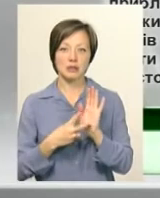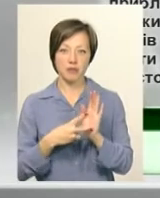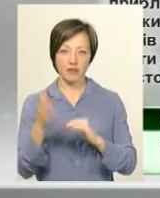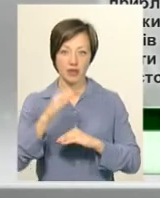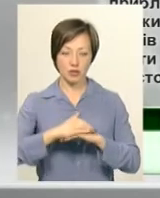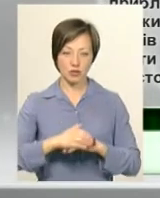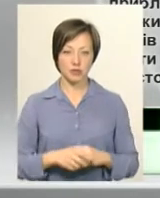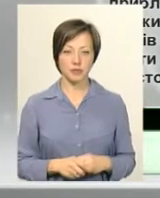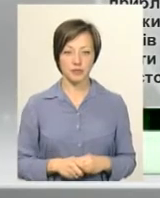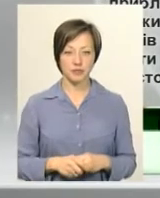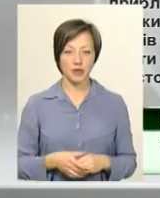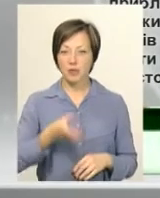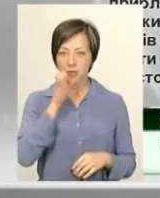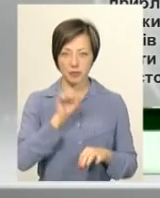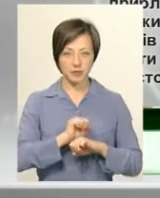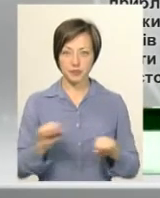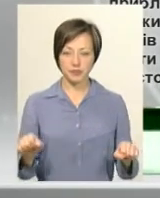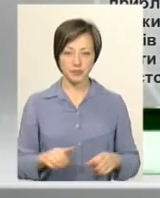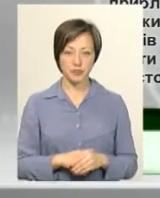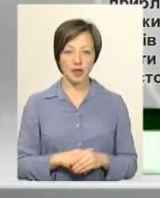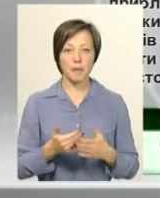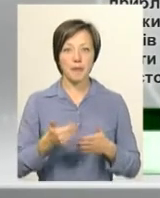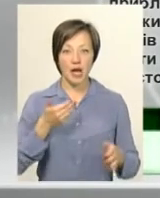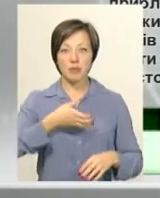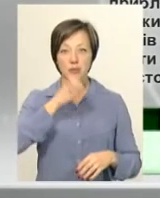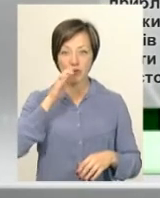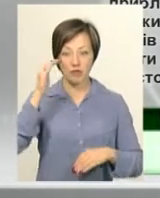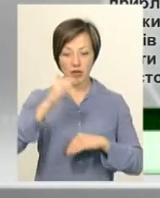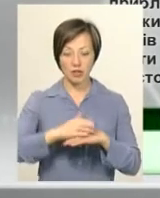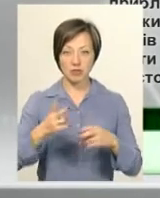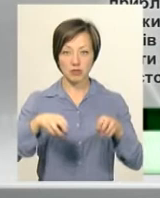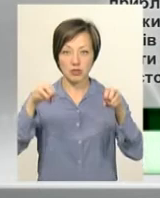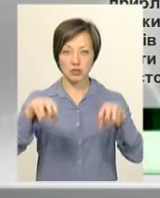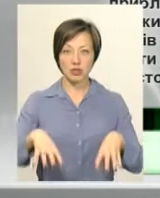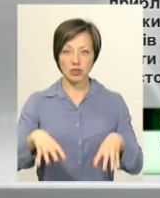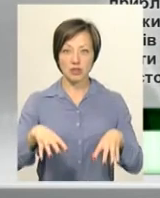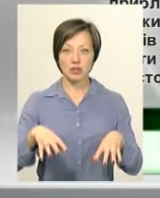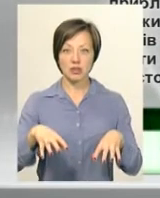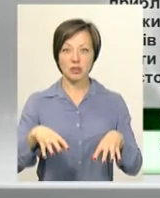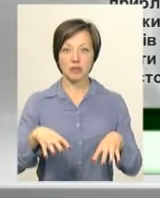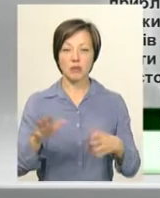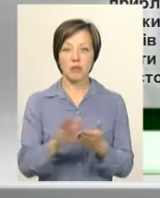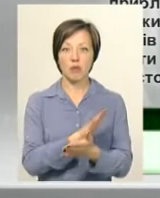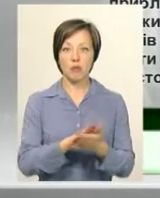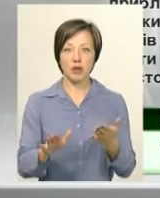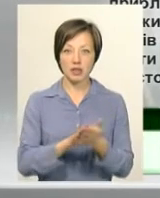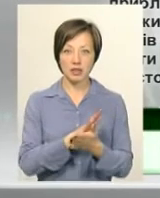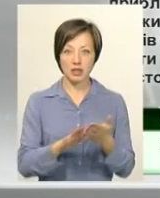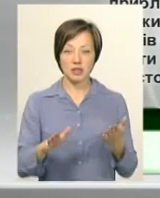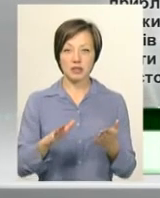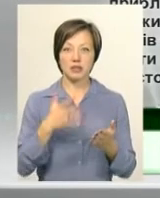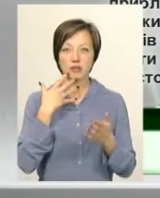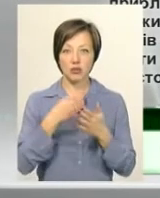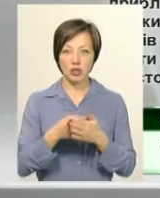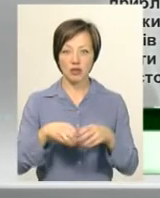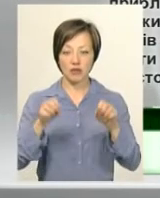годин, яка непридатна для вживання. Перед тим, як ввивати воду, хоча б літрів 100 промити в свої внутрішній мережі і